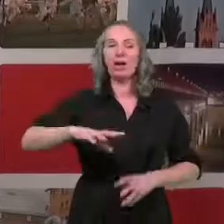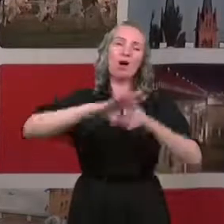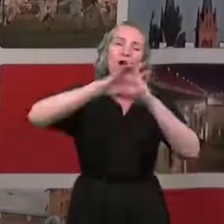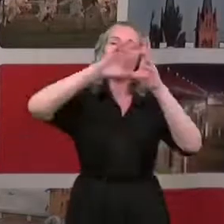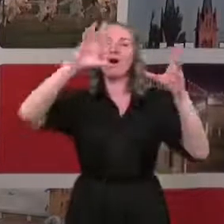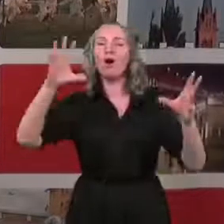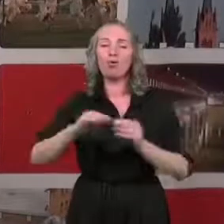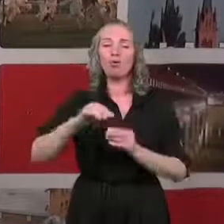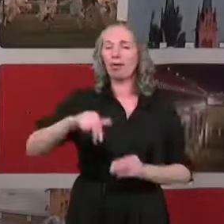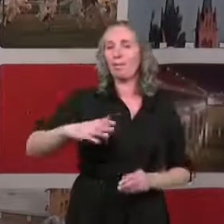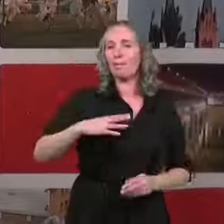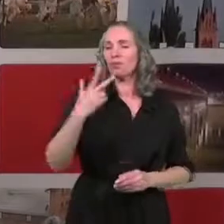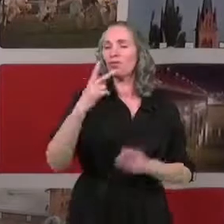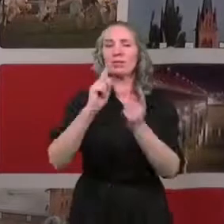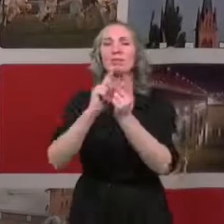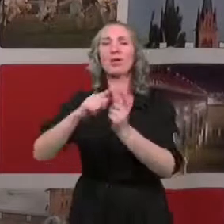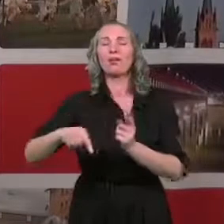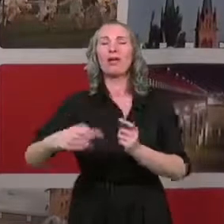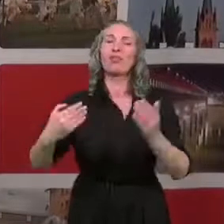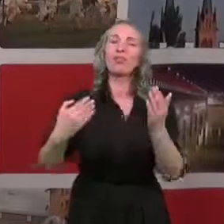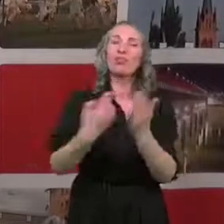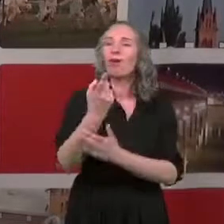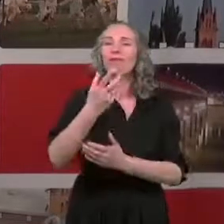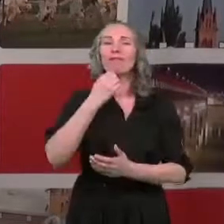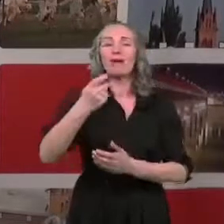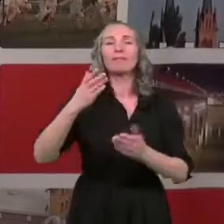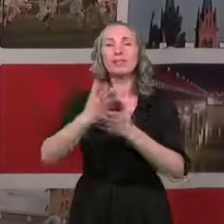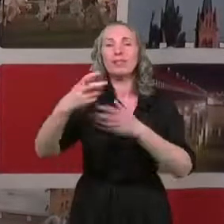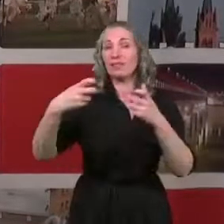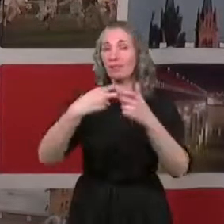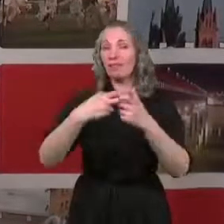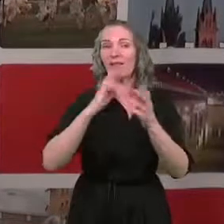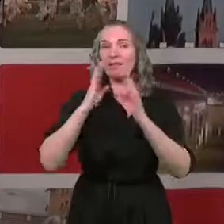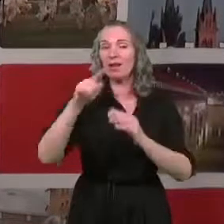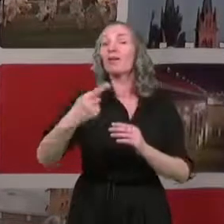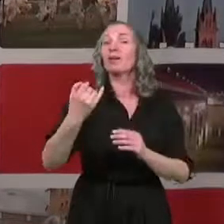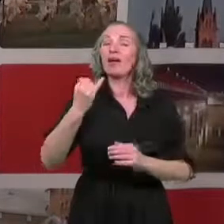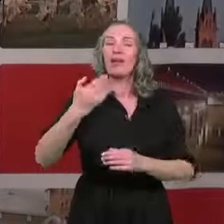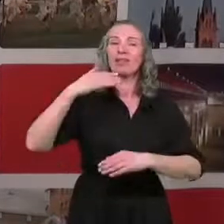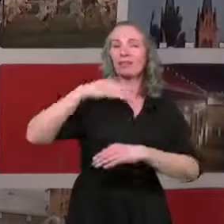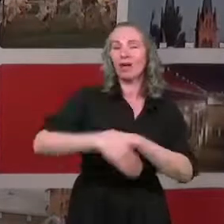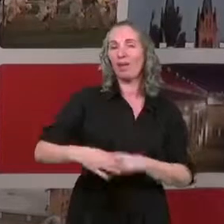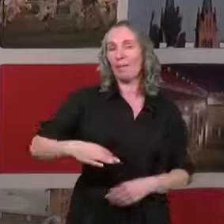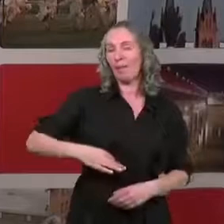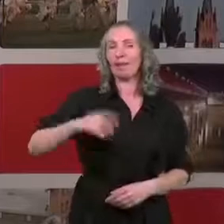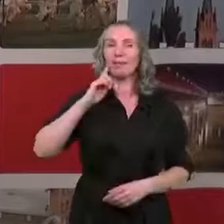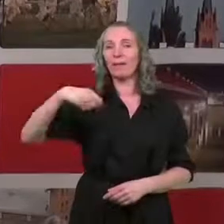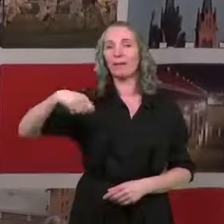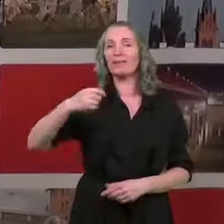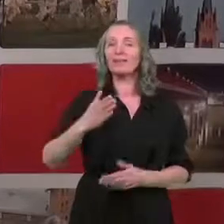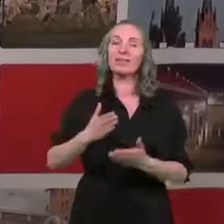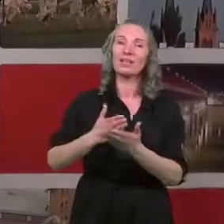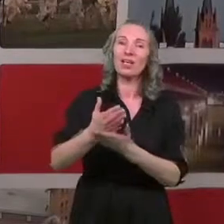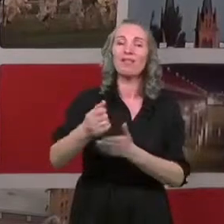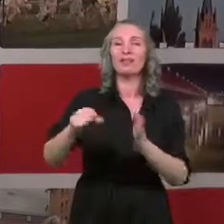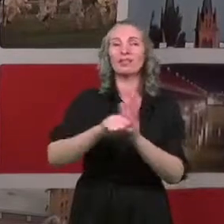tych trzech spotkań, tej nowej formy spotkań z mieszkańcami. Panie Prezydencie, gdyby na koniec mógł Pan jeszcze skierować jakieś słowo